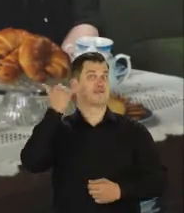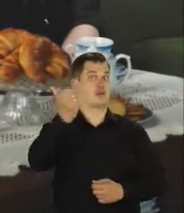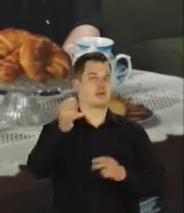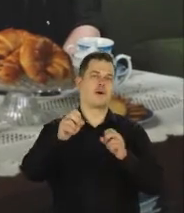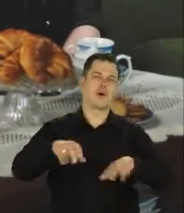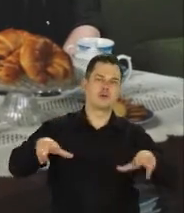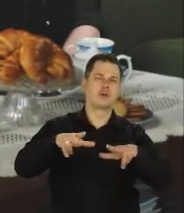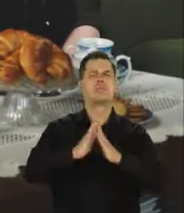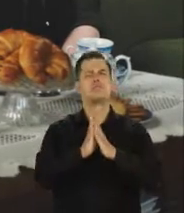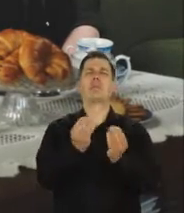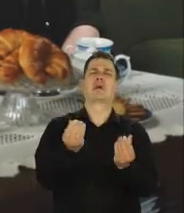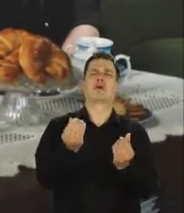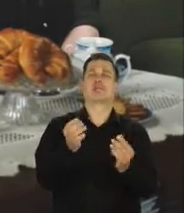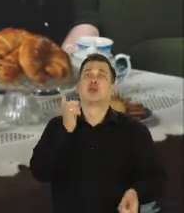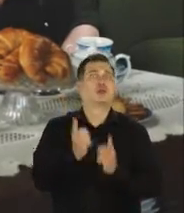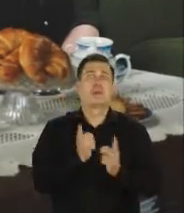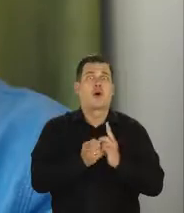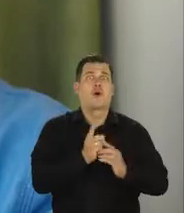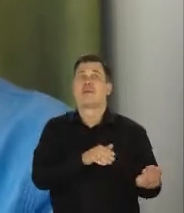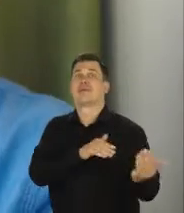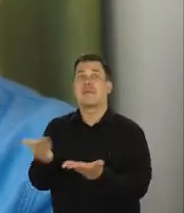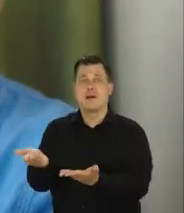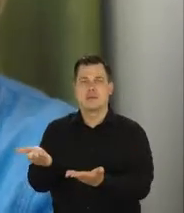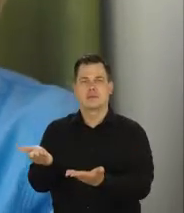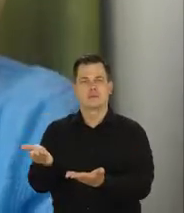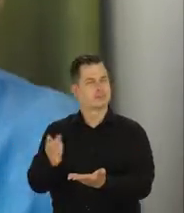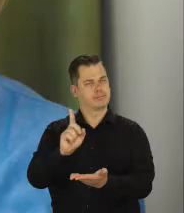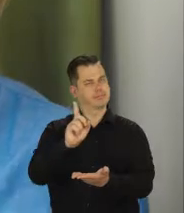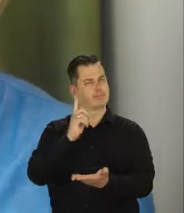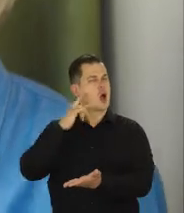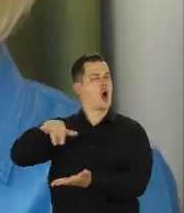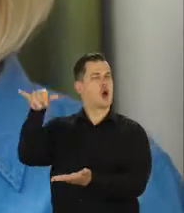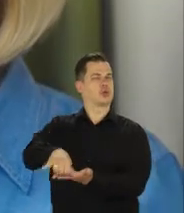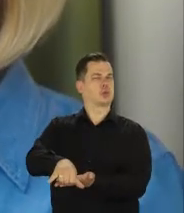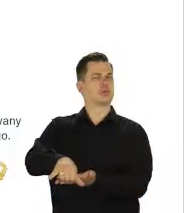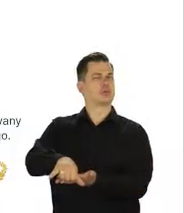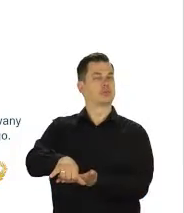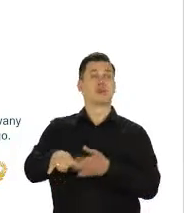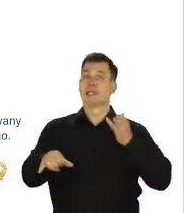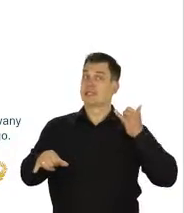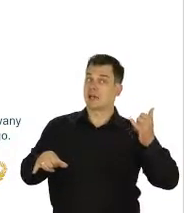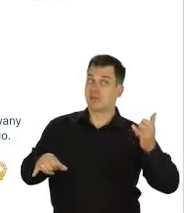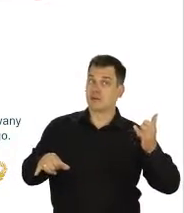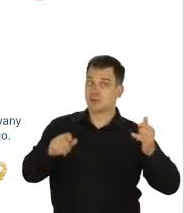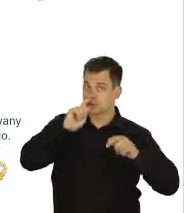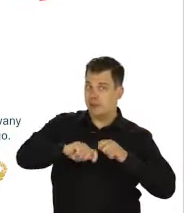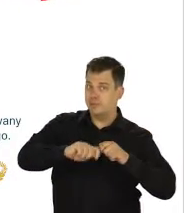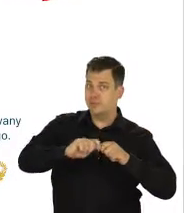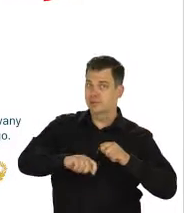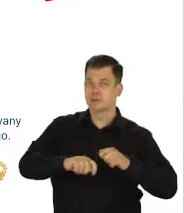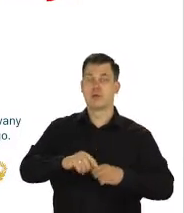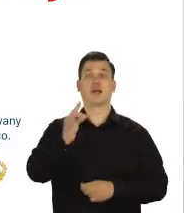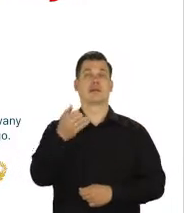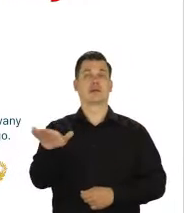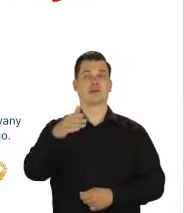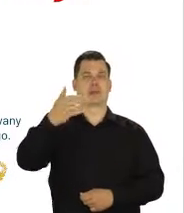Jeżeli dzwoni ktoś z rodziny i prosi o natychmiastowe przekazanie pieniędzy, rozłącz się i